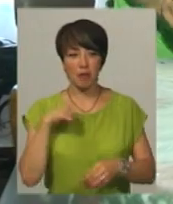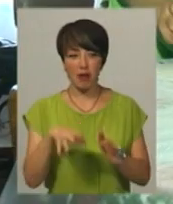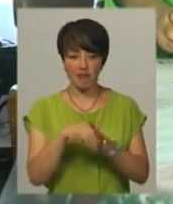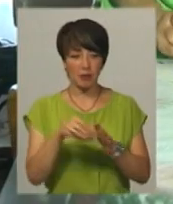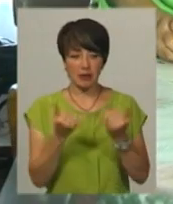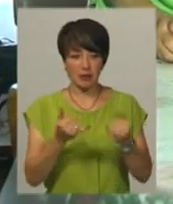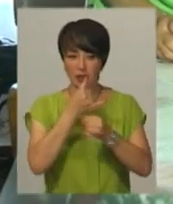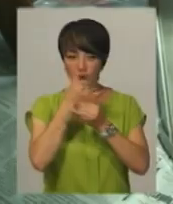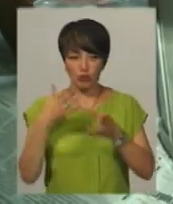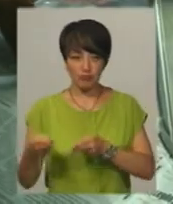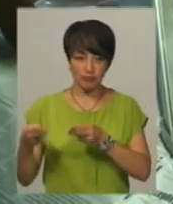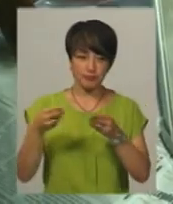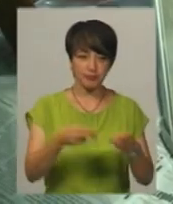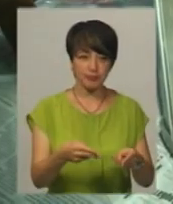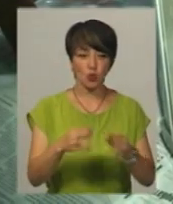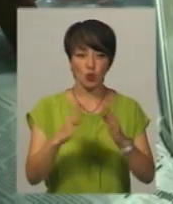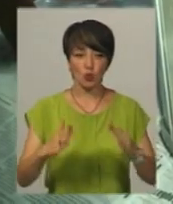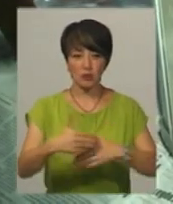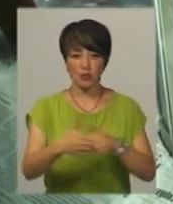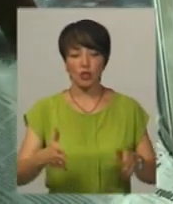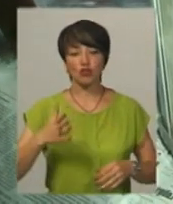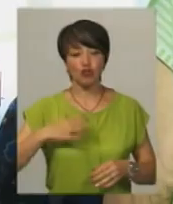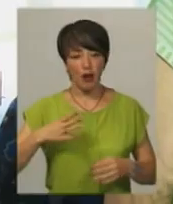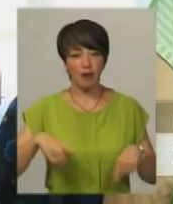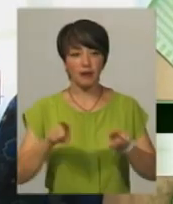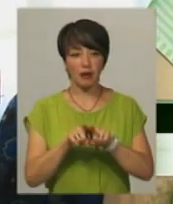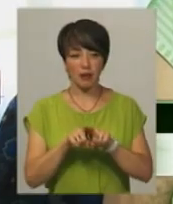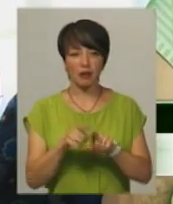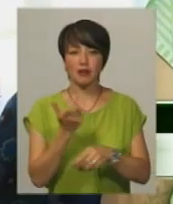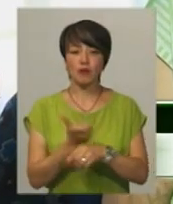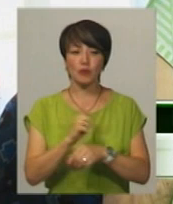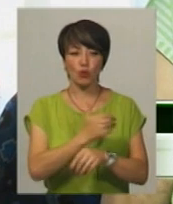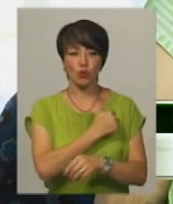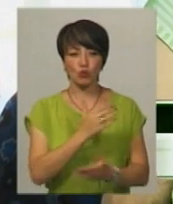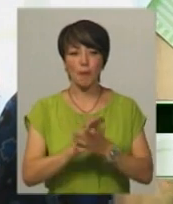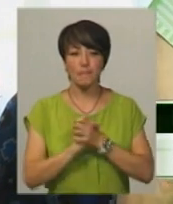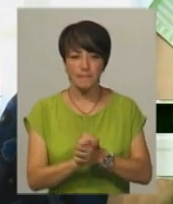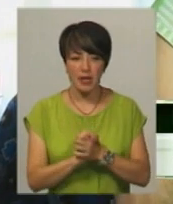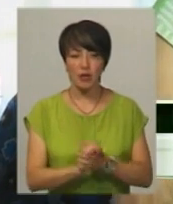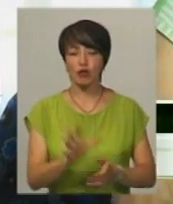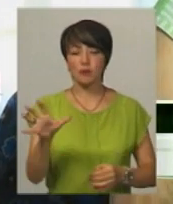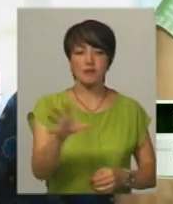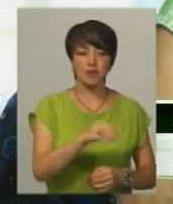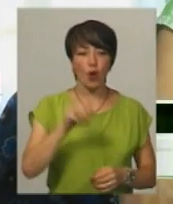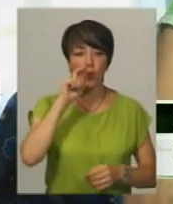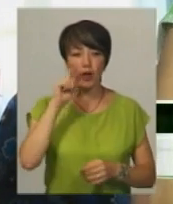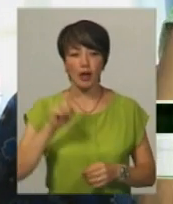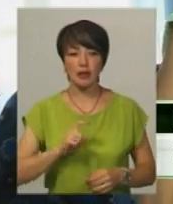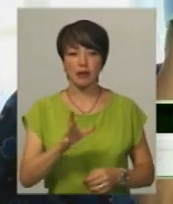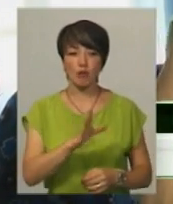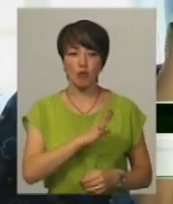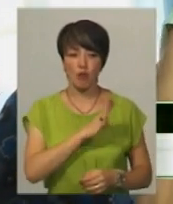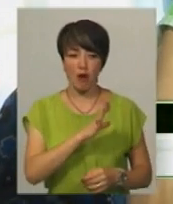може. То їде до неї зі скринькою. Чекає від виборів наступне. Найбільше миру і щоб вся Україна була